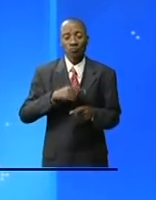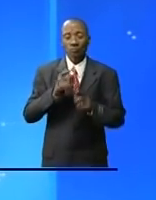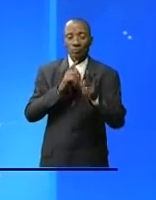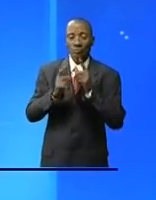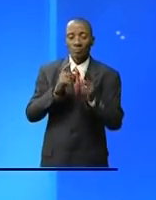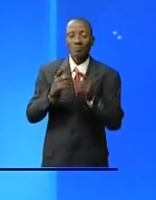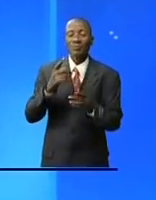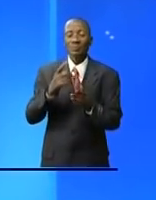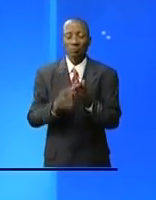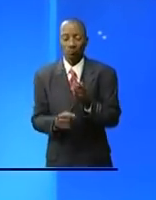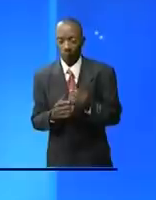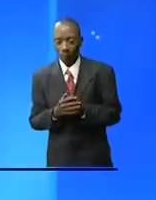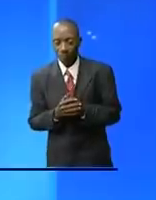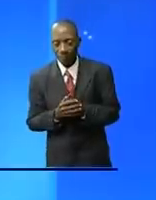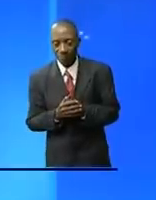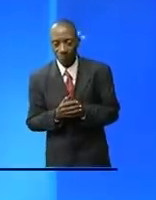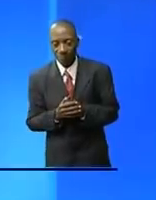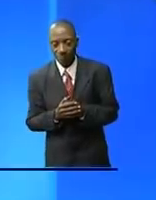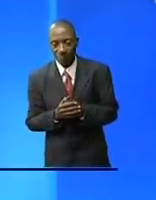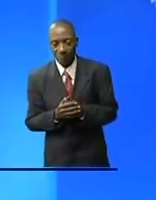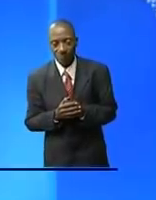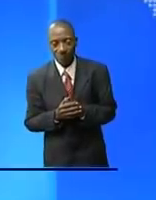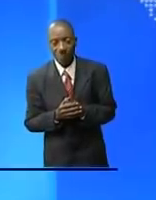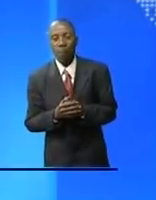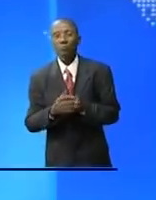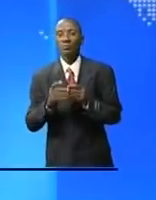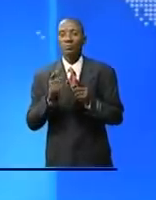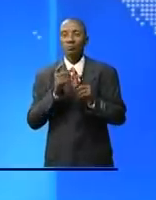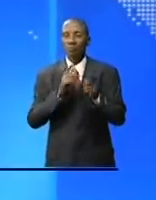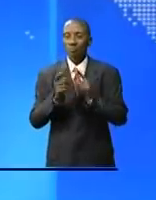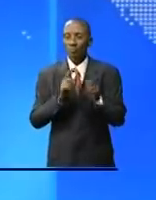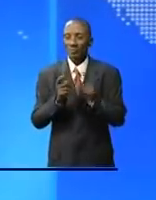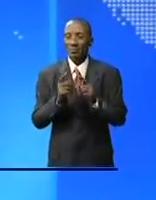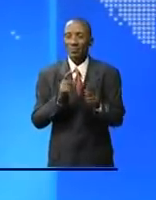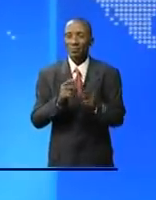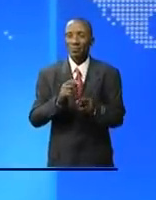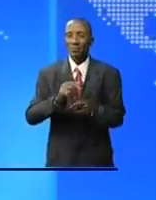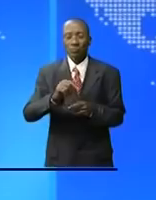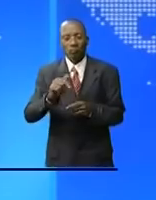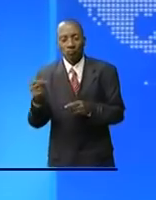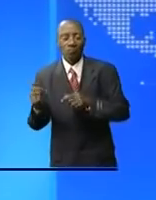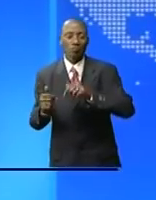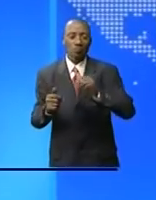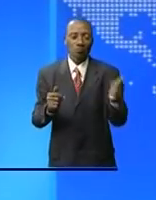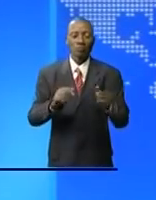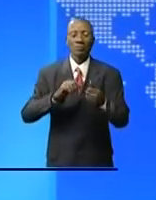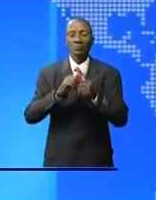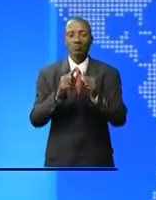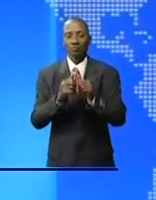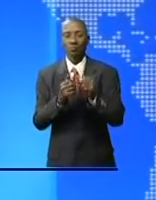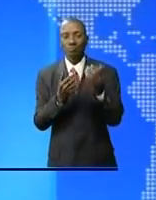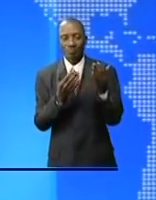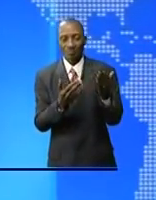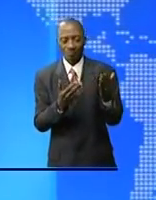matérialisation les organisations de la société civile du secteur de la santé ont suivi des formations sur la prise en charge